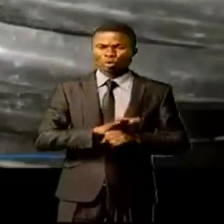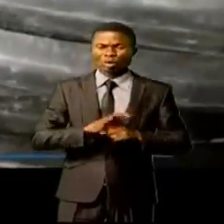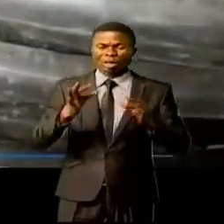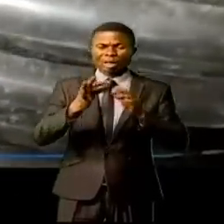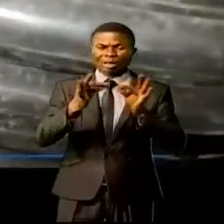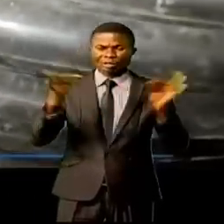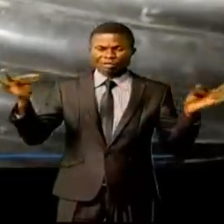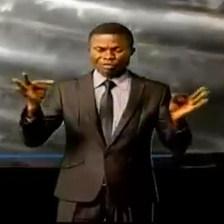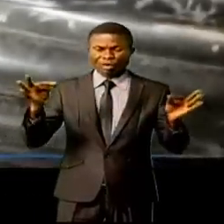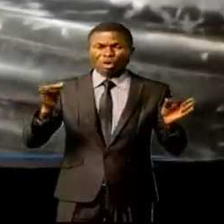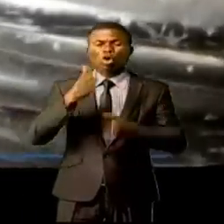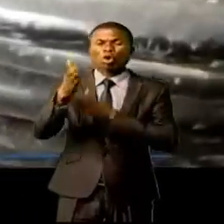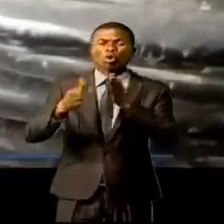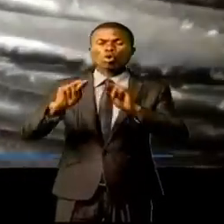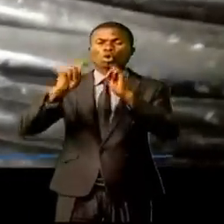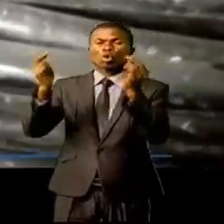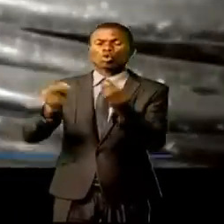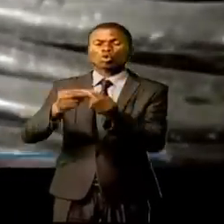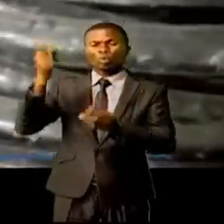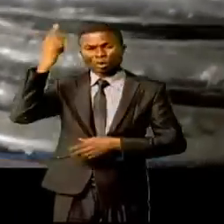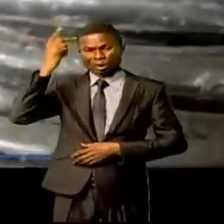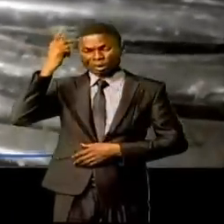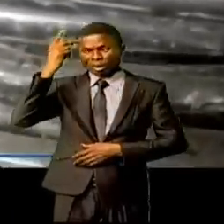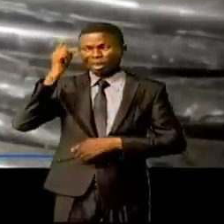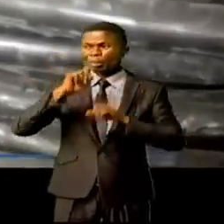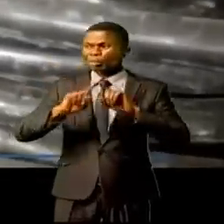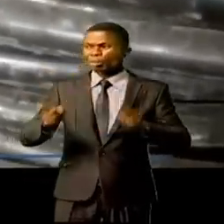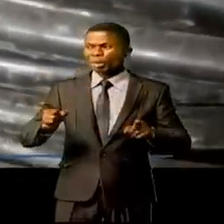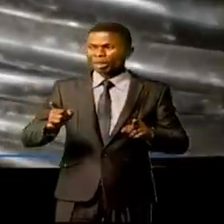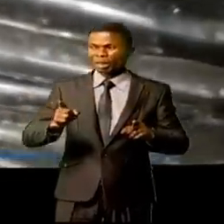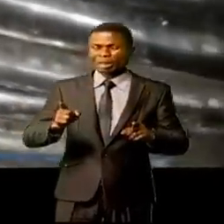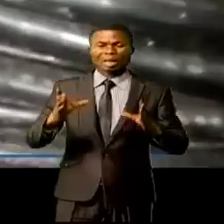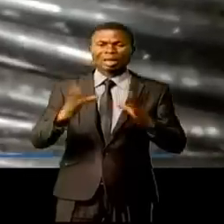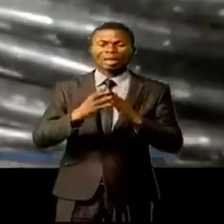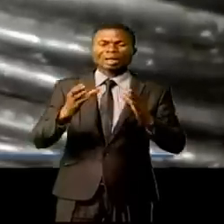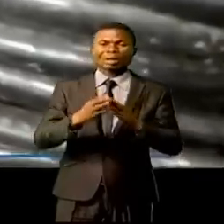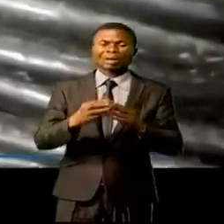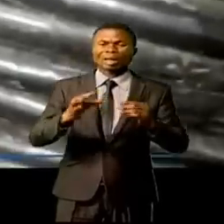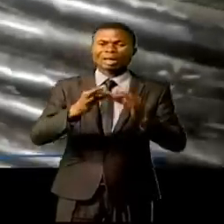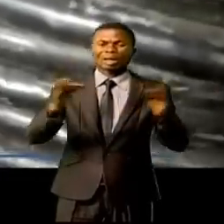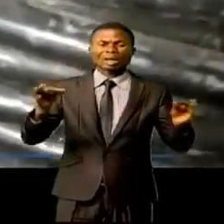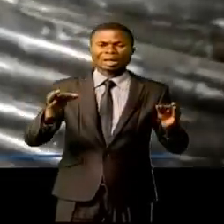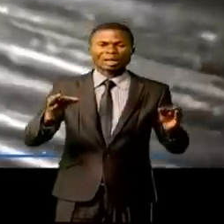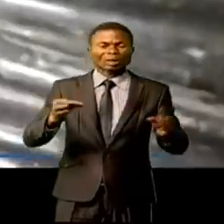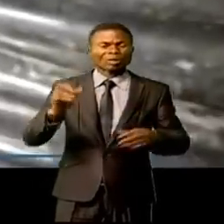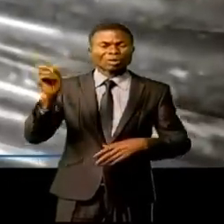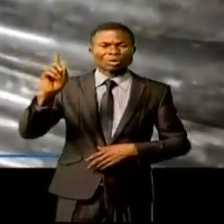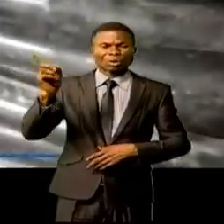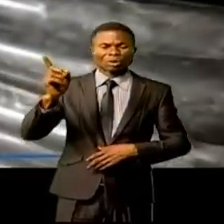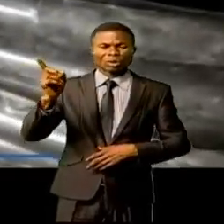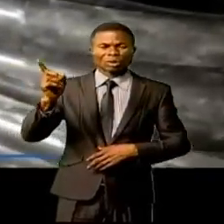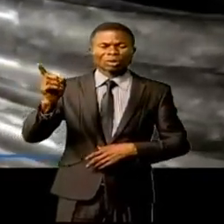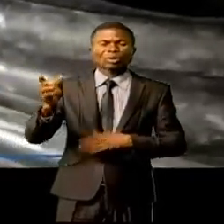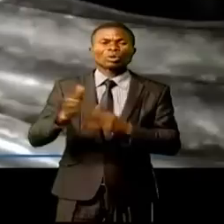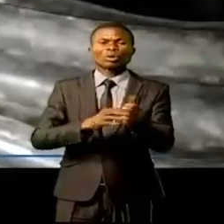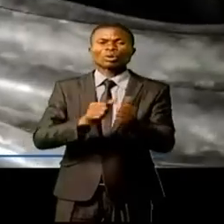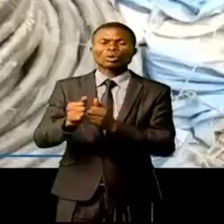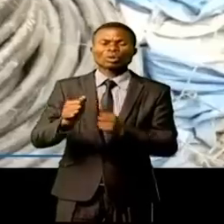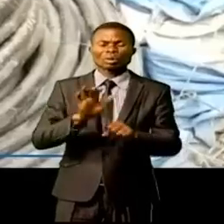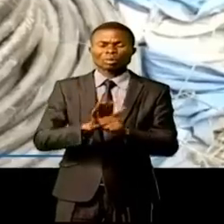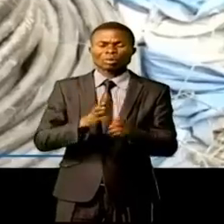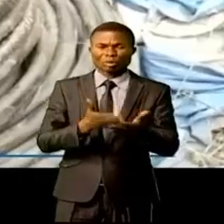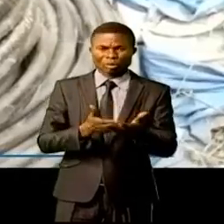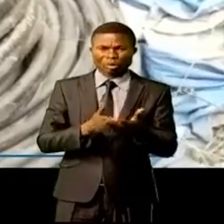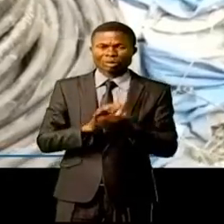destinées au réseau de Kinshasa n'ont aucun lien avec les câbles des Canloukas qui ont fait la une de la presse.